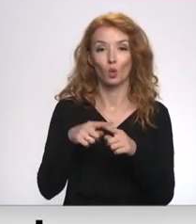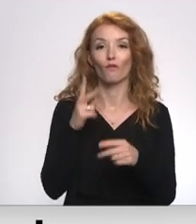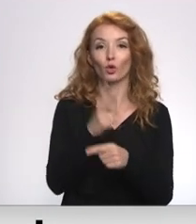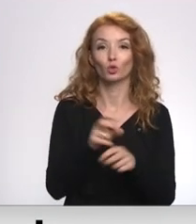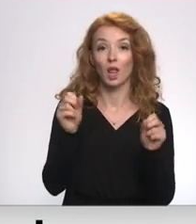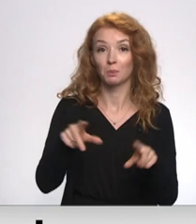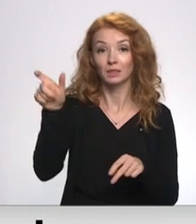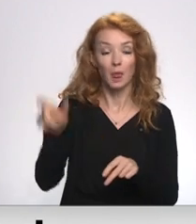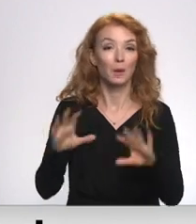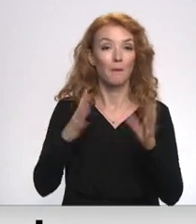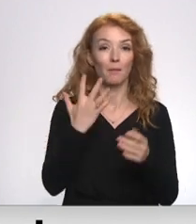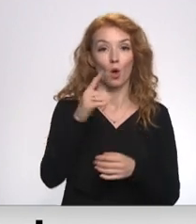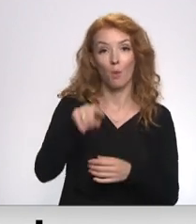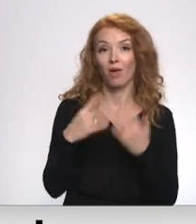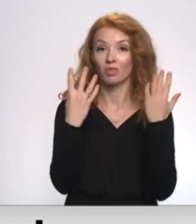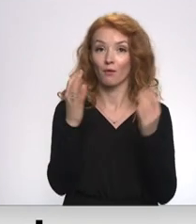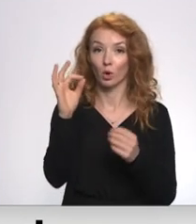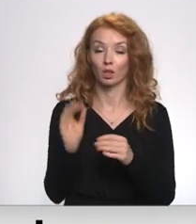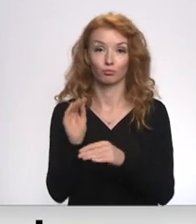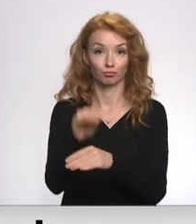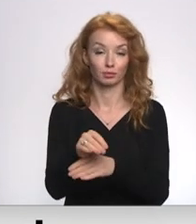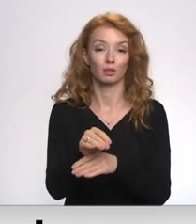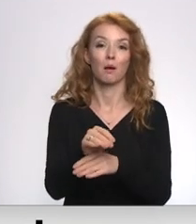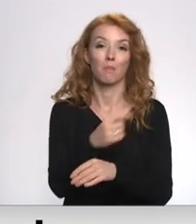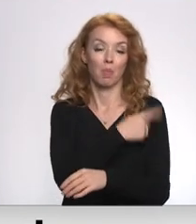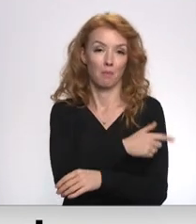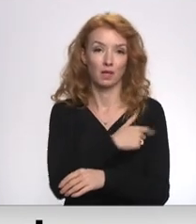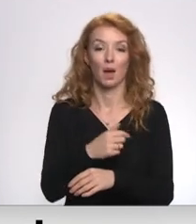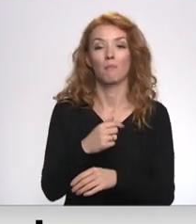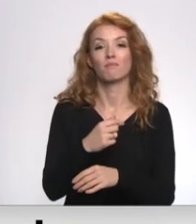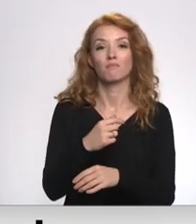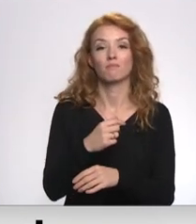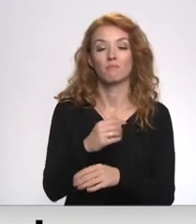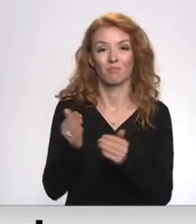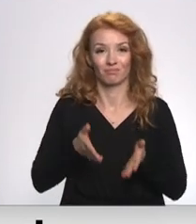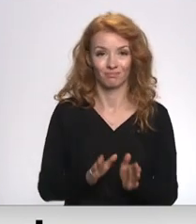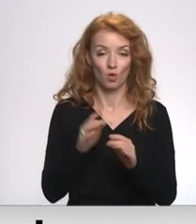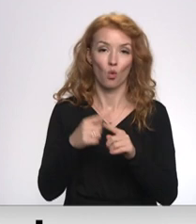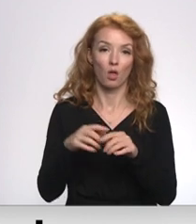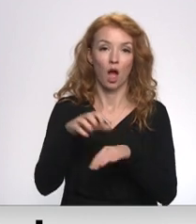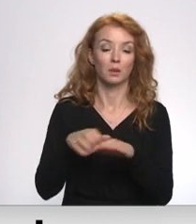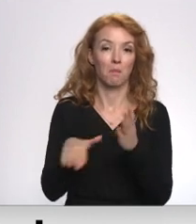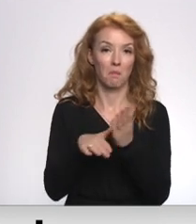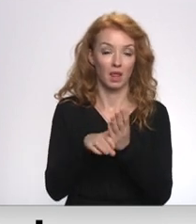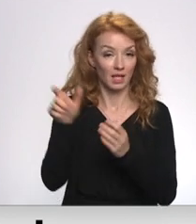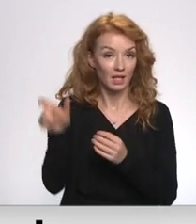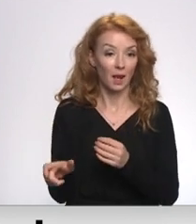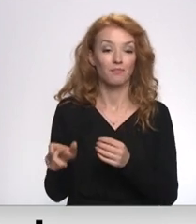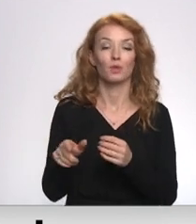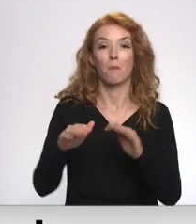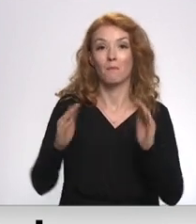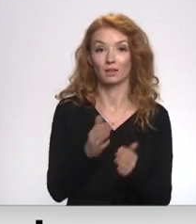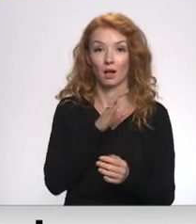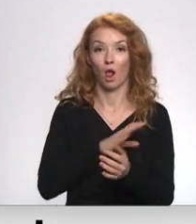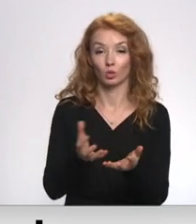speciālisti, bet 5,9% algas kāpums bijis māsām, vecmātēm un ārstu palīgiem. Arotbiedrībā norāda, ka mazāko